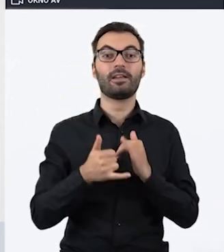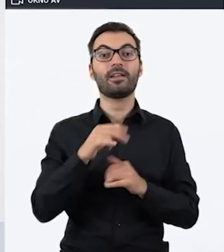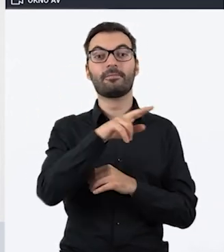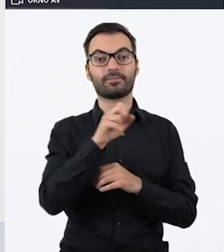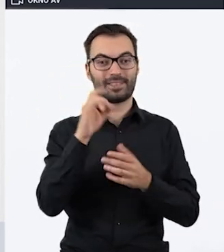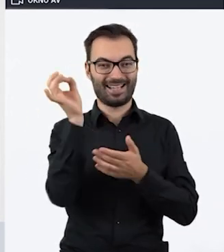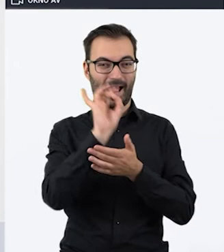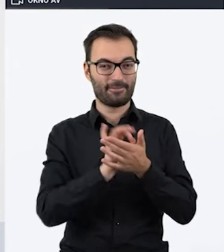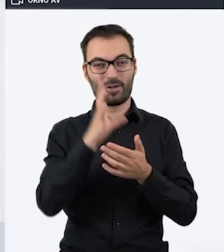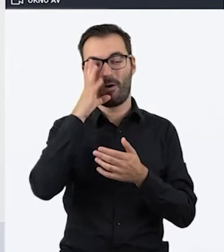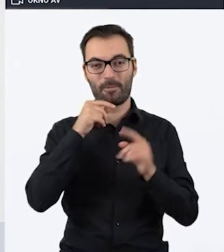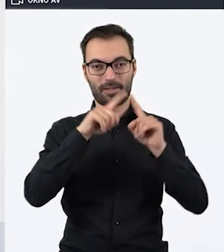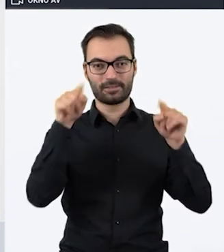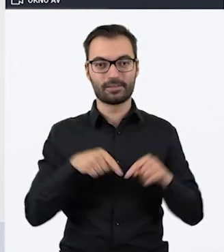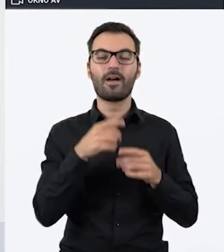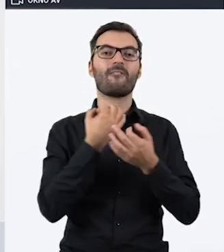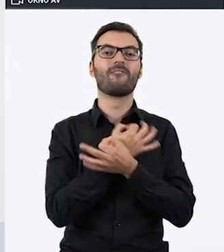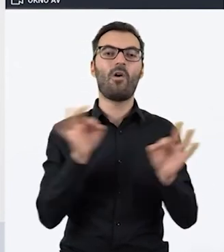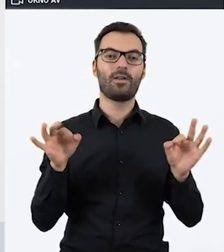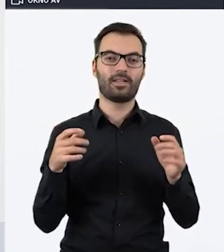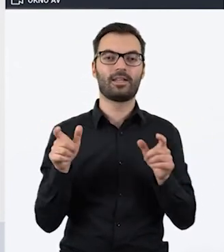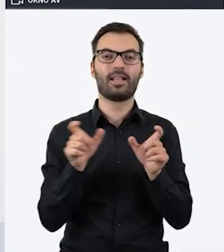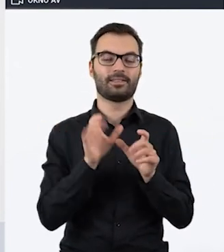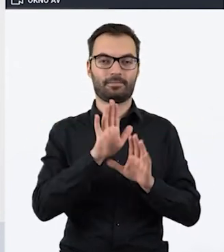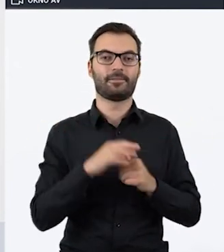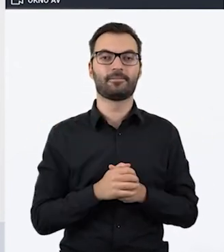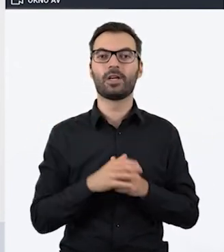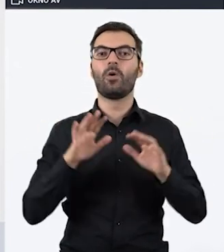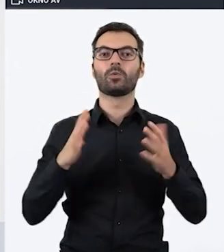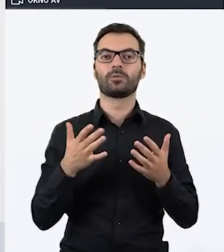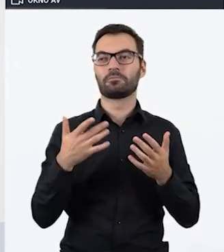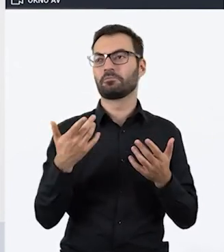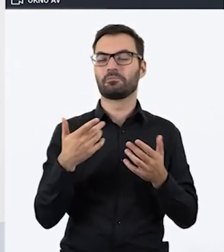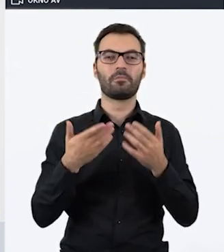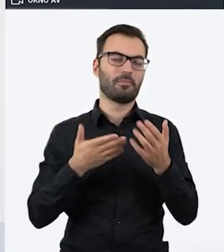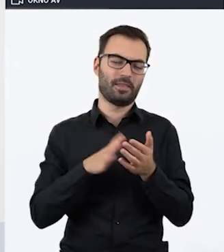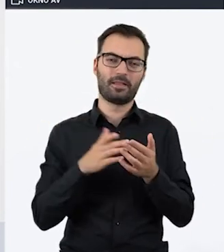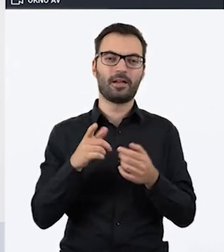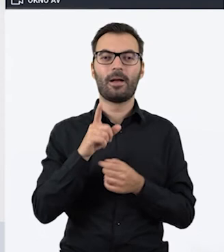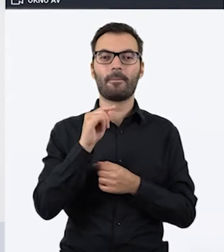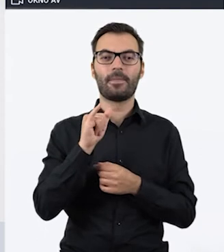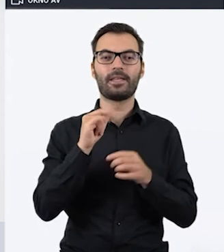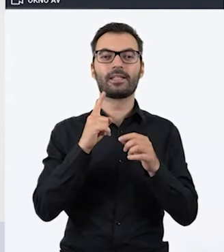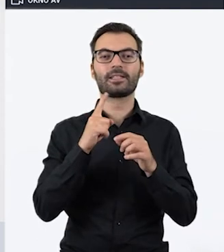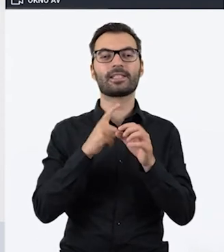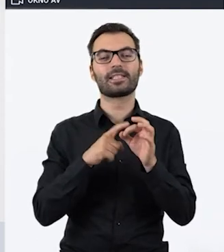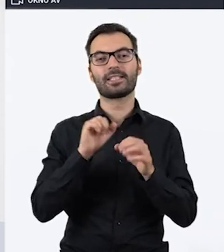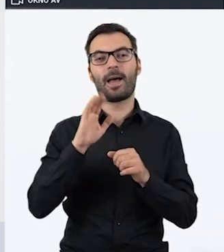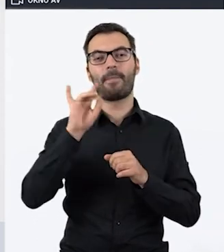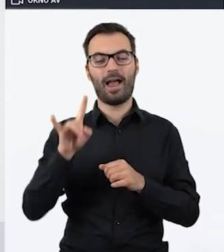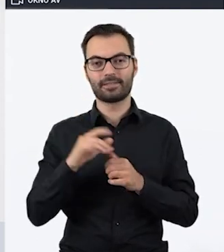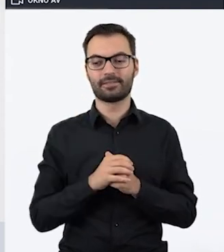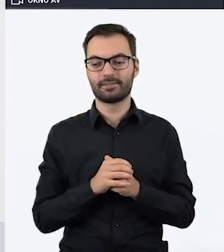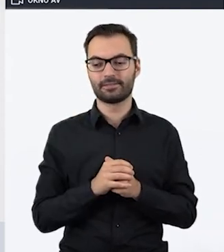pobierać takie grafiki, które są na wolnej licencji. Między innymi tutaj polecamy stronę Pixabuy, korzystamy